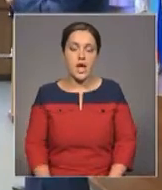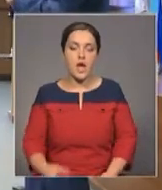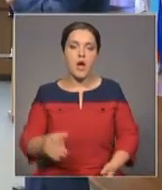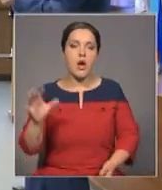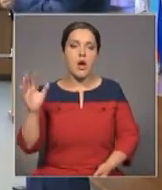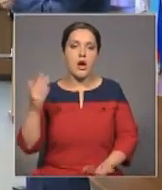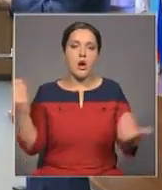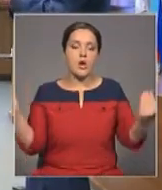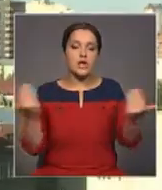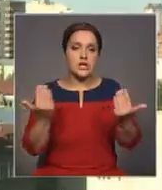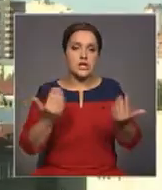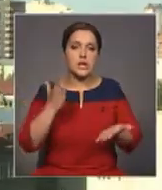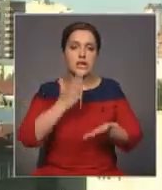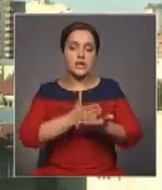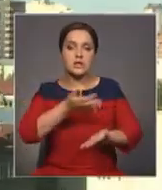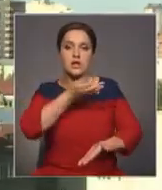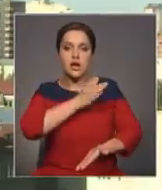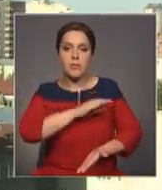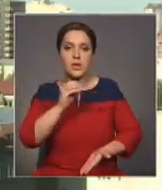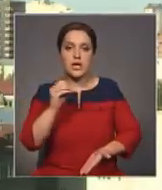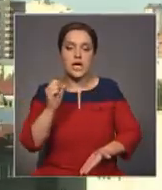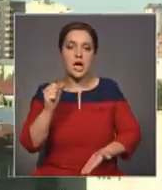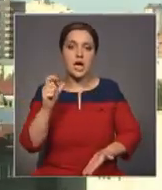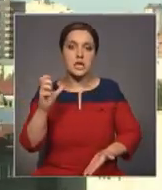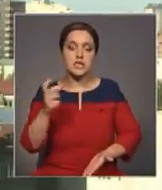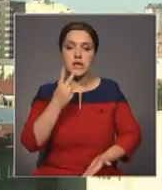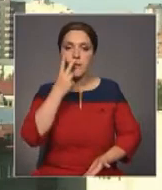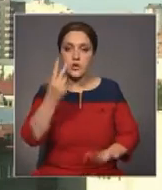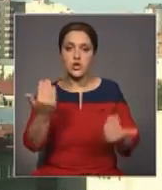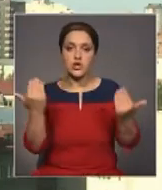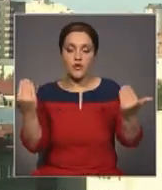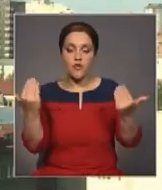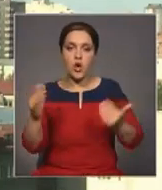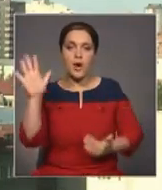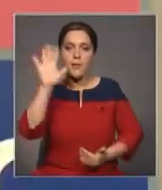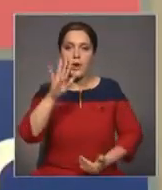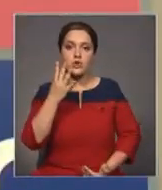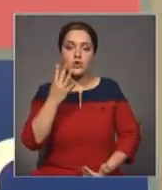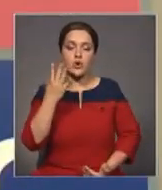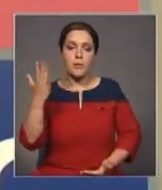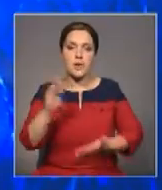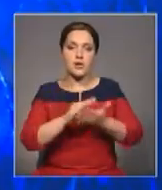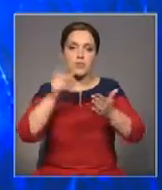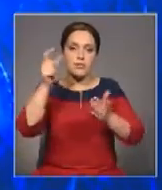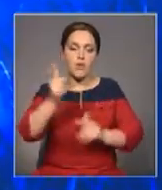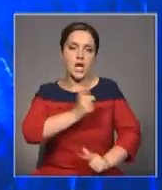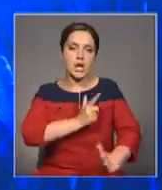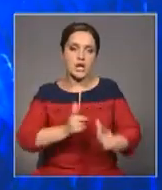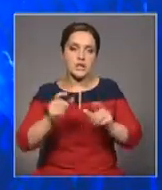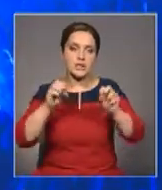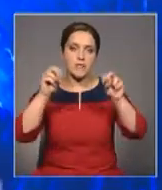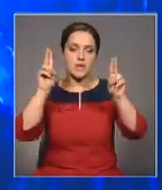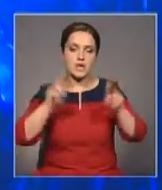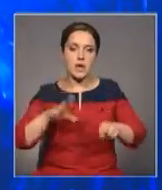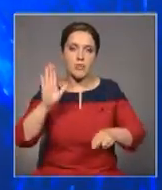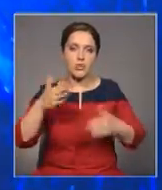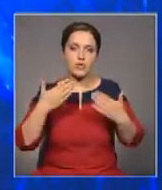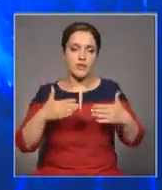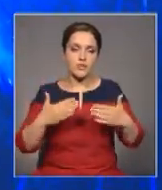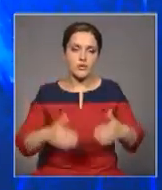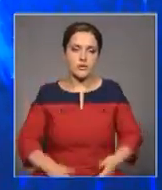соприкосновения есть у стран ЕАЭС, смотрите сегодня в 17.45. Наши коллеги подготовили специальный репортаж из Новосибирска.